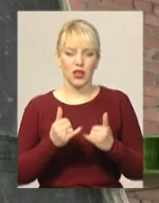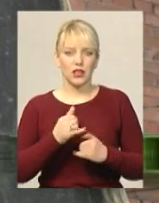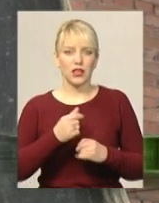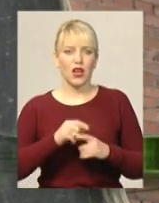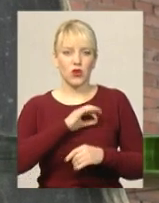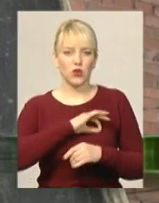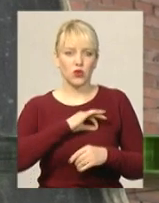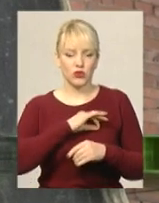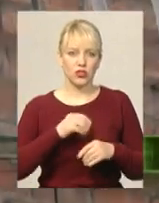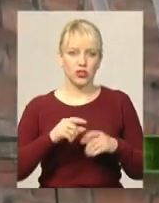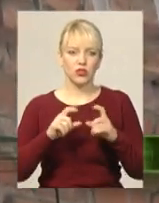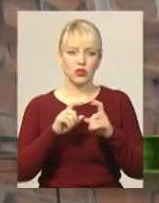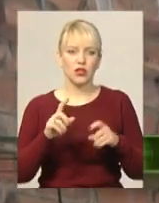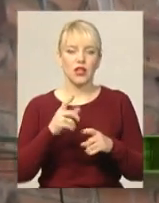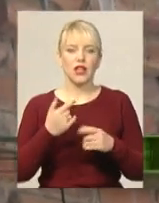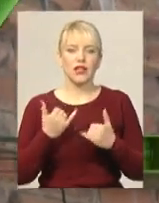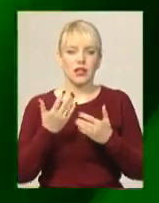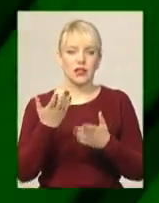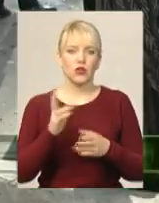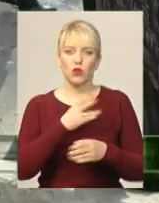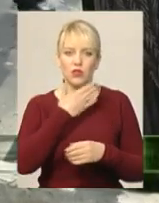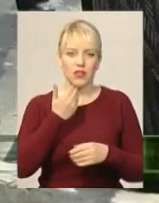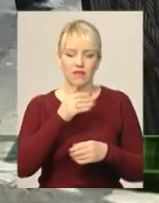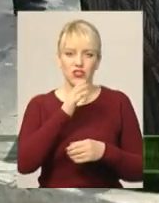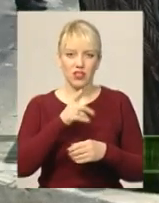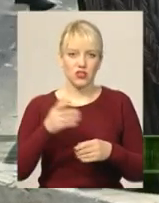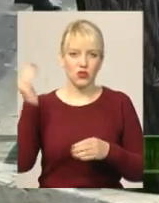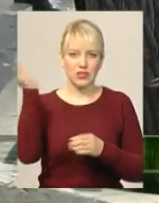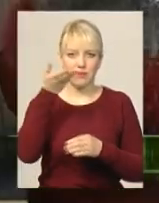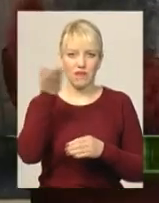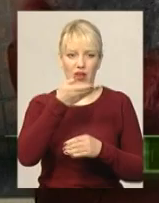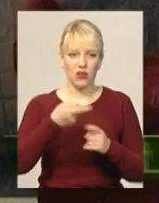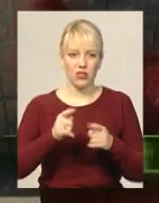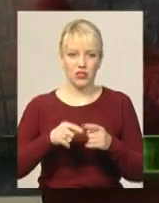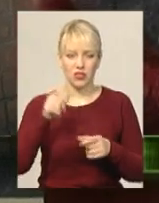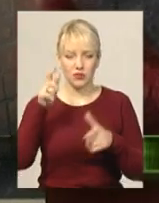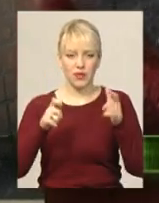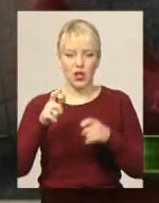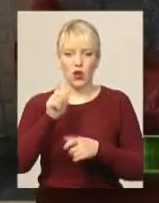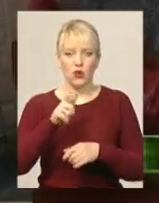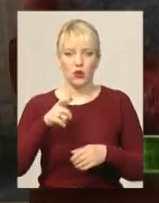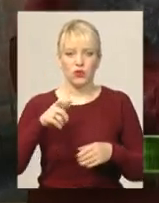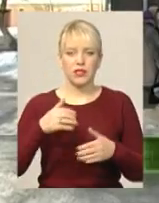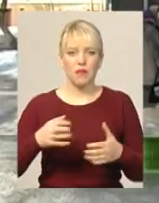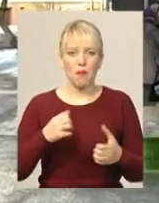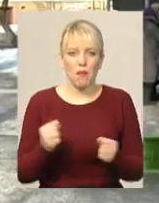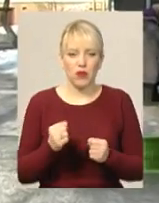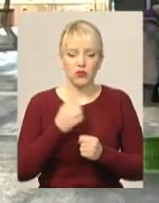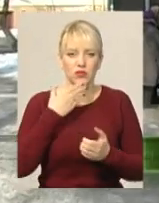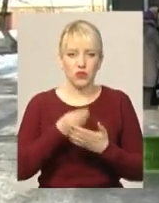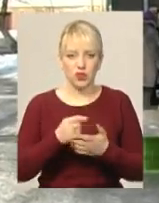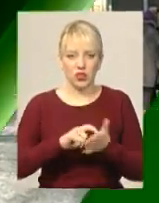хмельницьких будівлі, які не вчасно збивають бурульки Мешканці хмельницької п'ятиповерхівки мерзнуть у власних квартирах та шукають